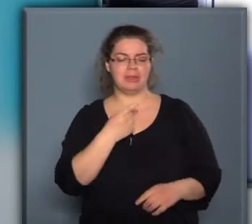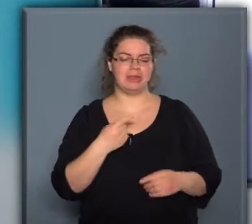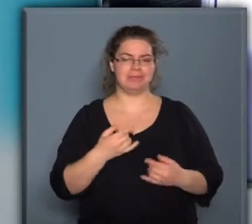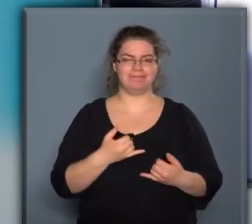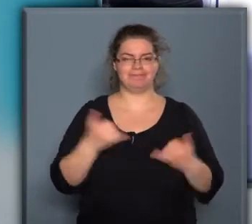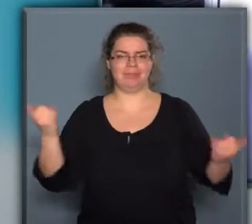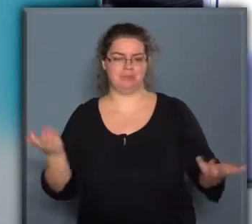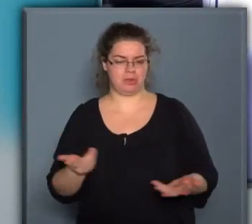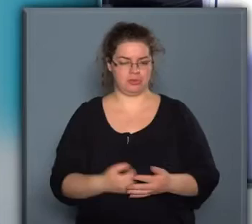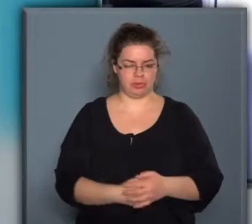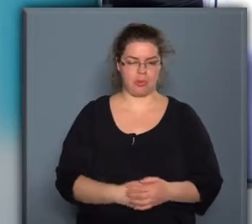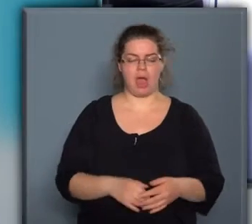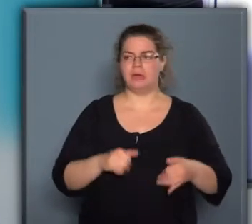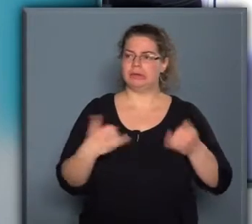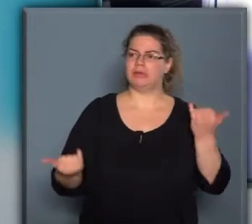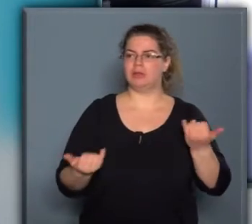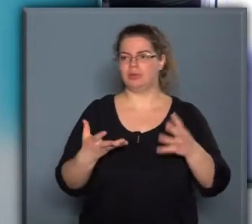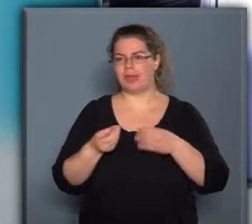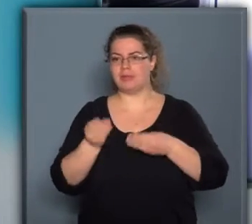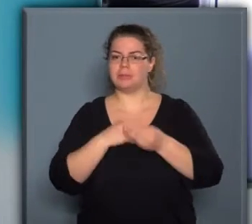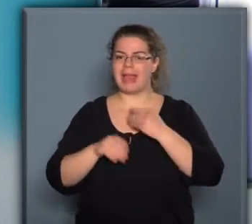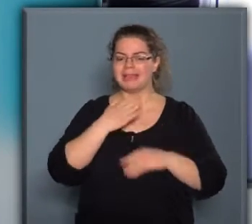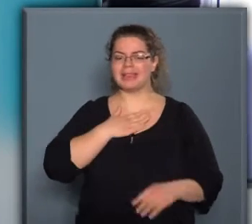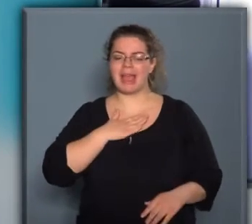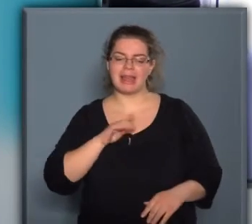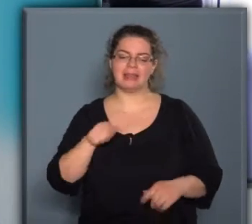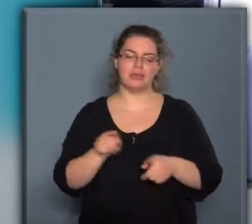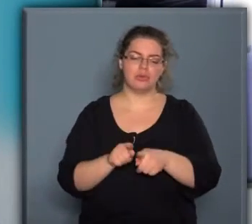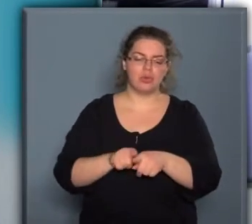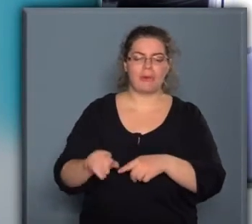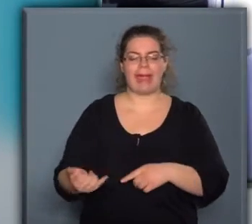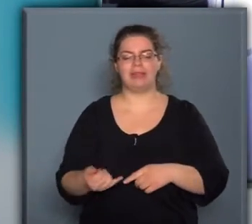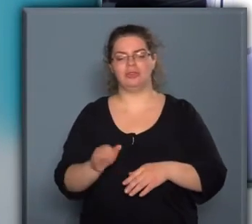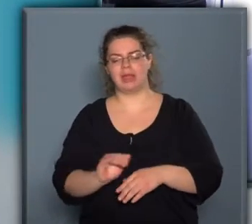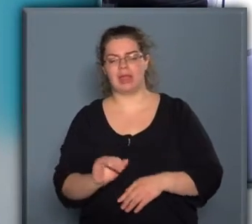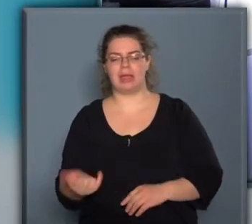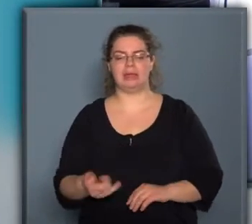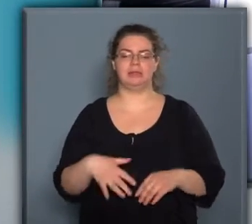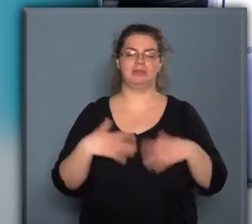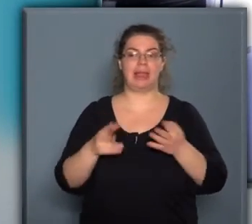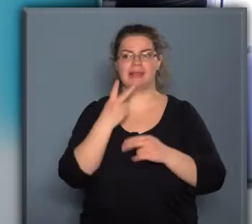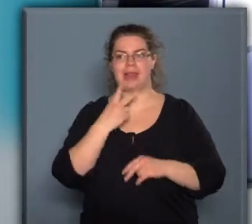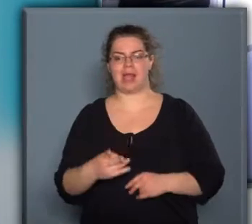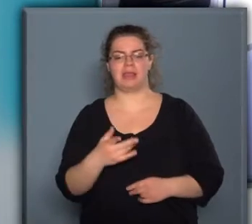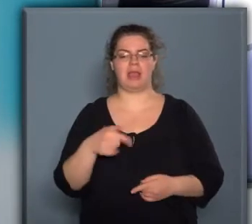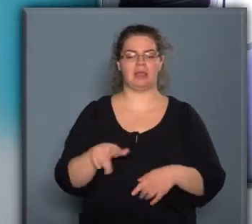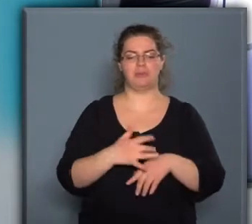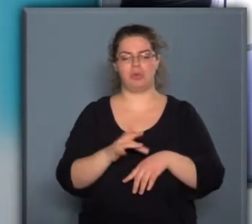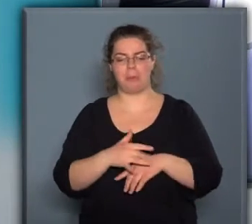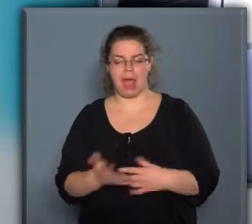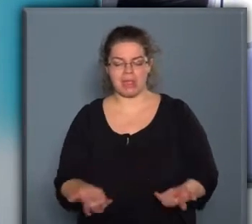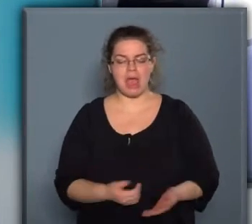inkább trendy. Tehát fölveszik a divatot, mert ugye azt szeretik a unokák is, vagy a gyerekek is, vagy ezt látják, vagy ezt